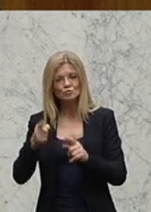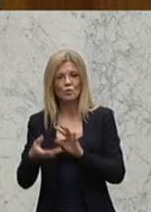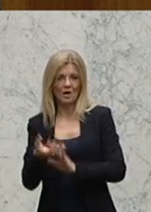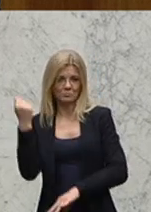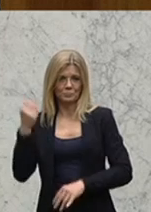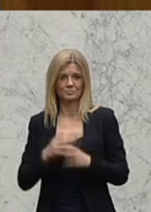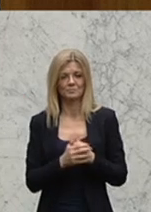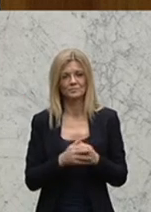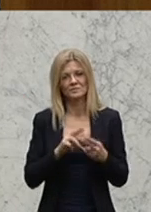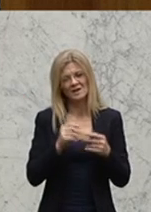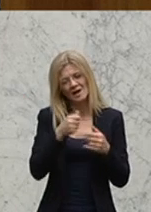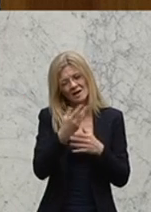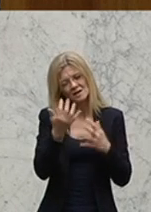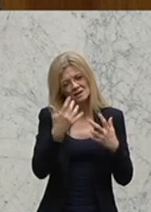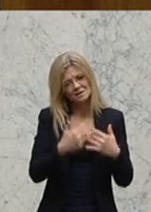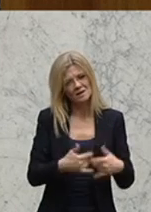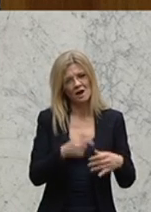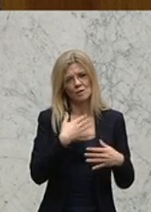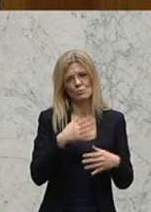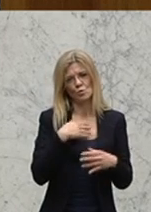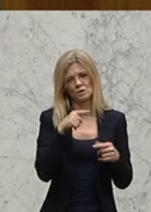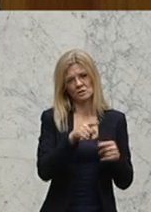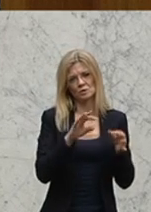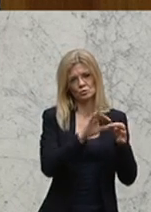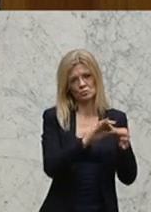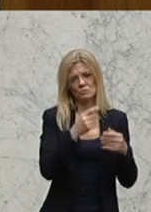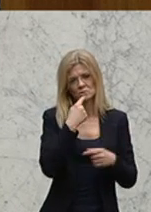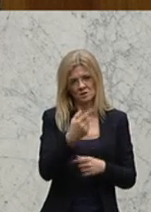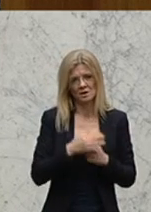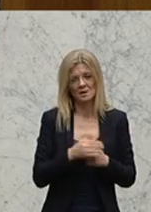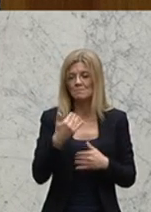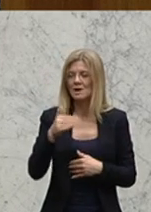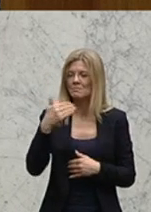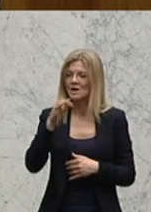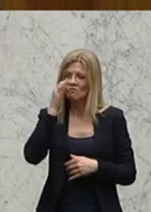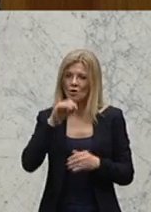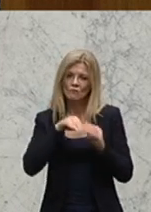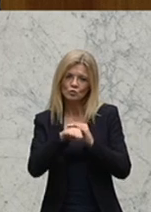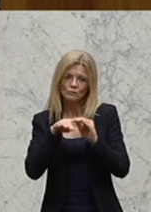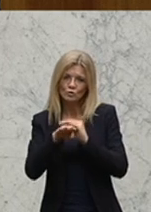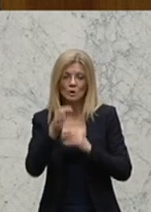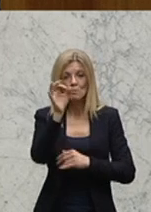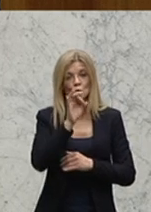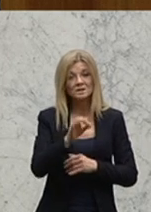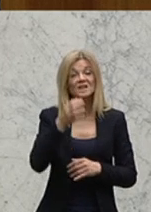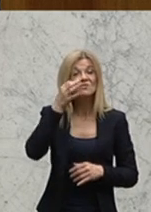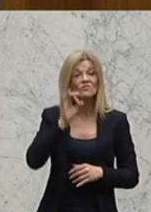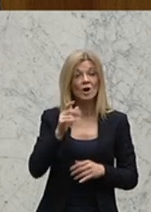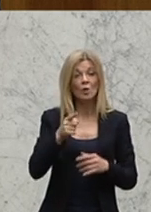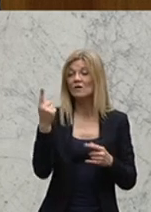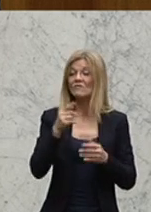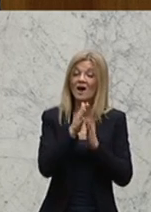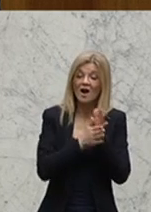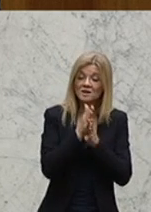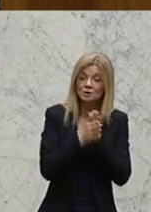paar Zahlen zur Sache an. Es sind immer mehr Frauen auf der Flucht. Der Prozentsatz von Frauen, die in Österreich Asyl